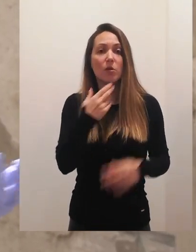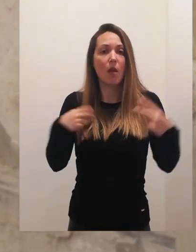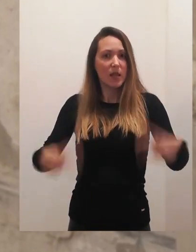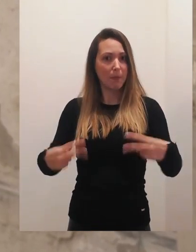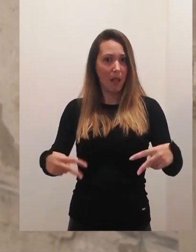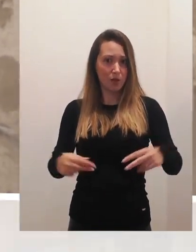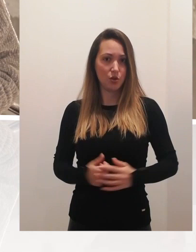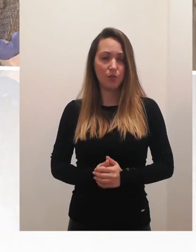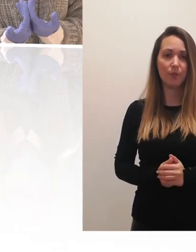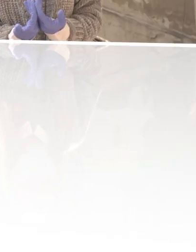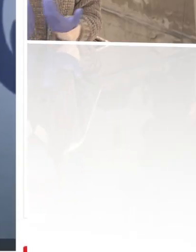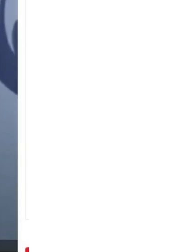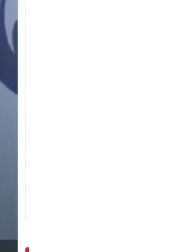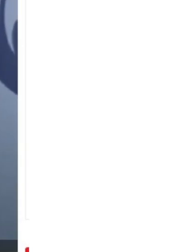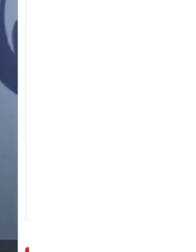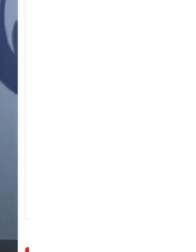toga što se bojiš.